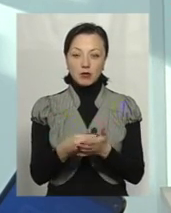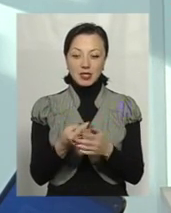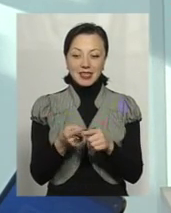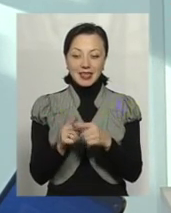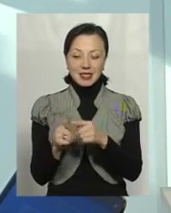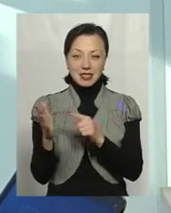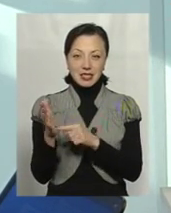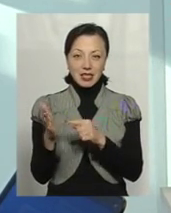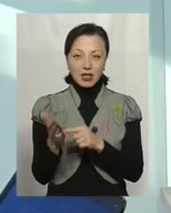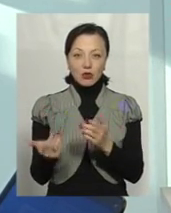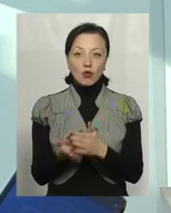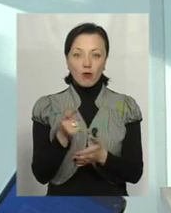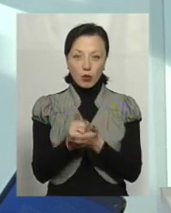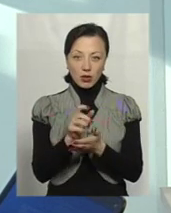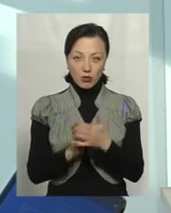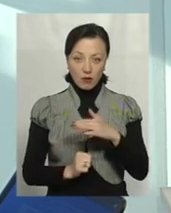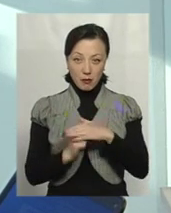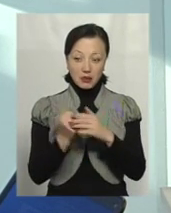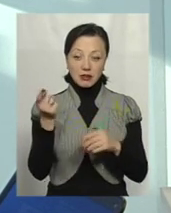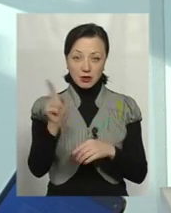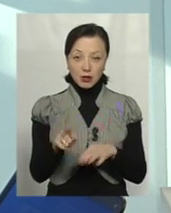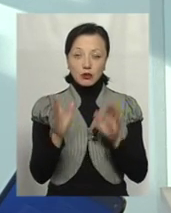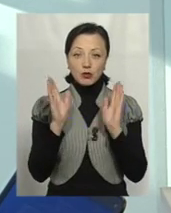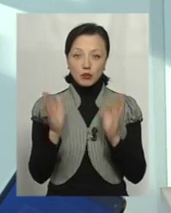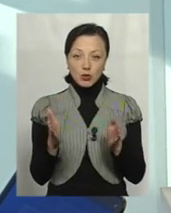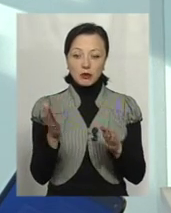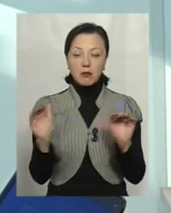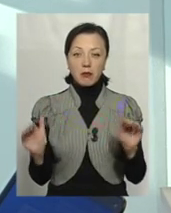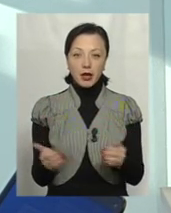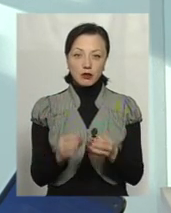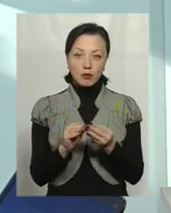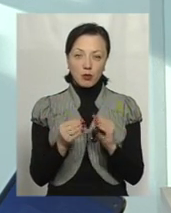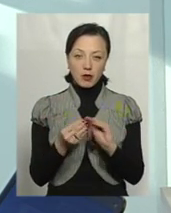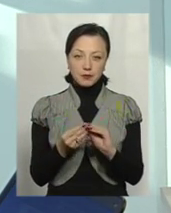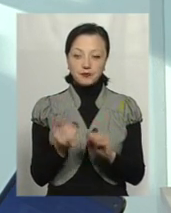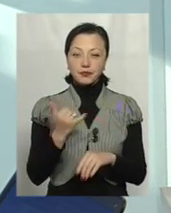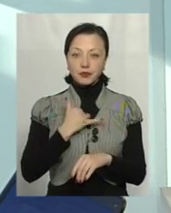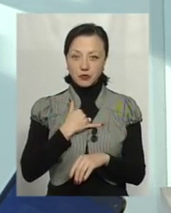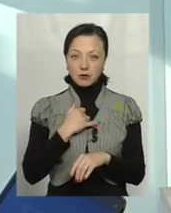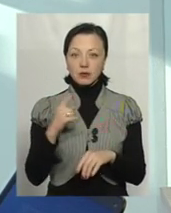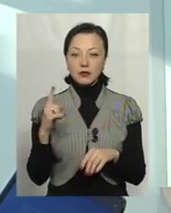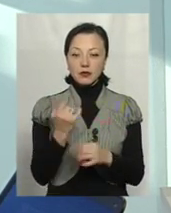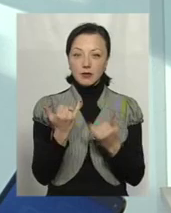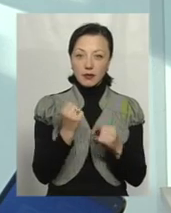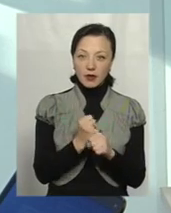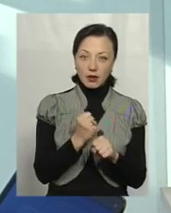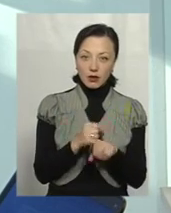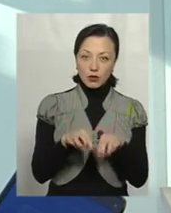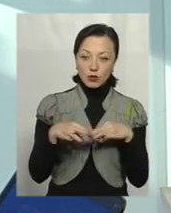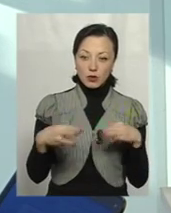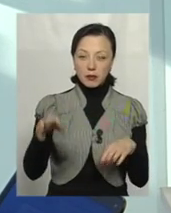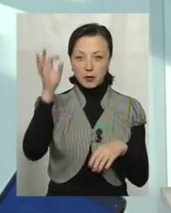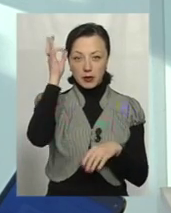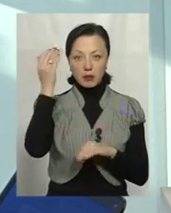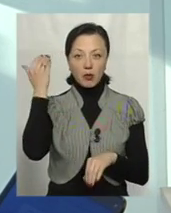прийнятій новій податковій базі. Тоді у вас буде, у всякому разі, набагато менше проблем. А в нас що діючий уряд? Та саме робив, якщо ви пам